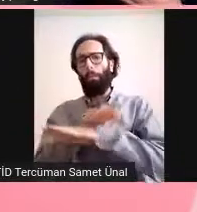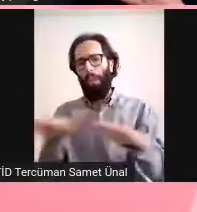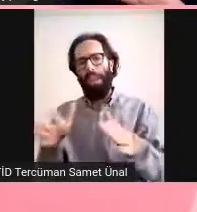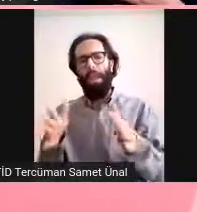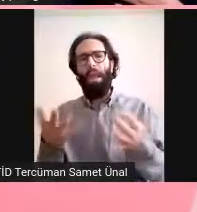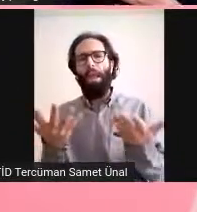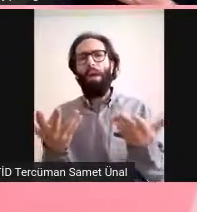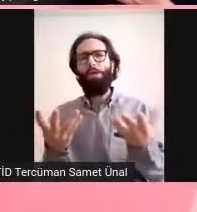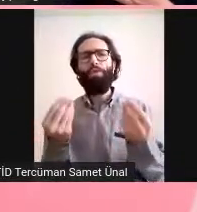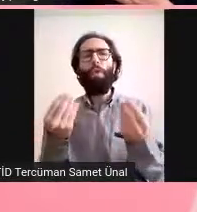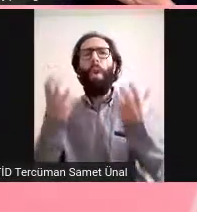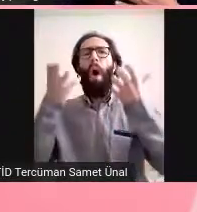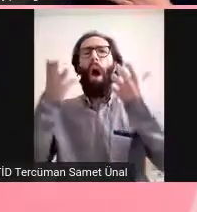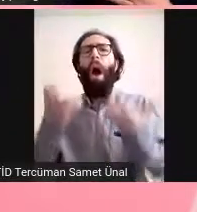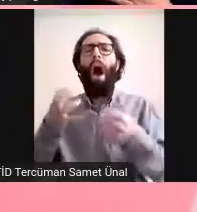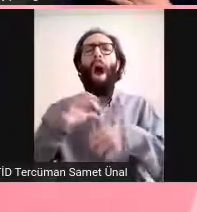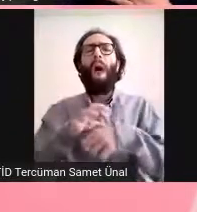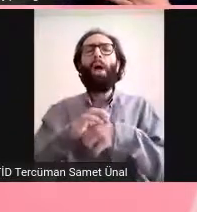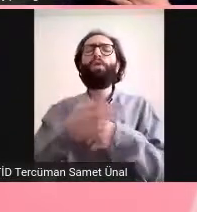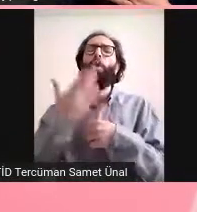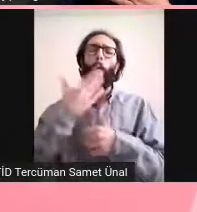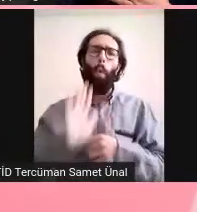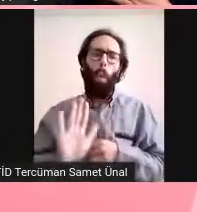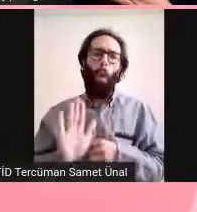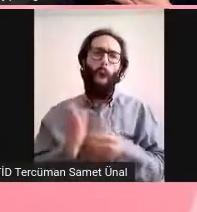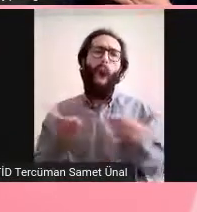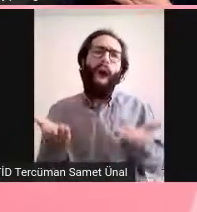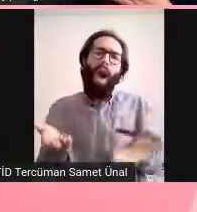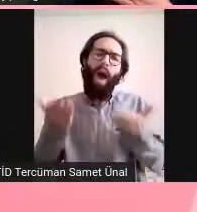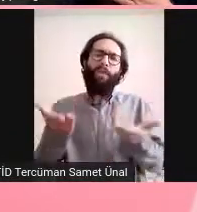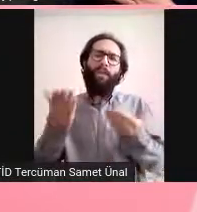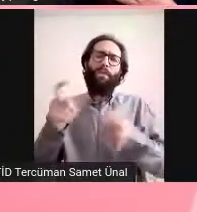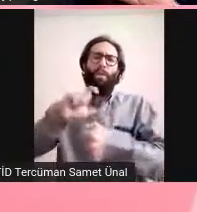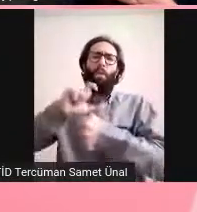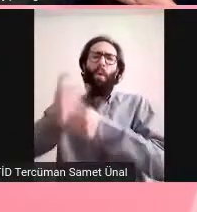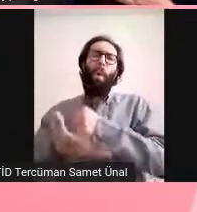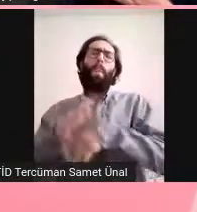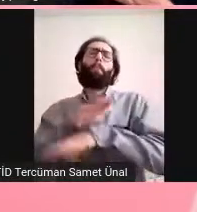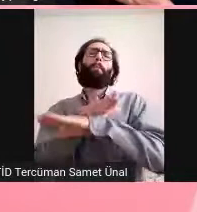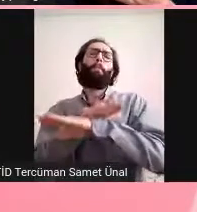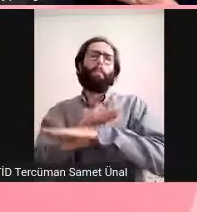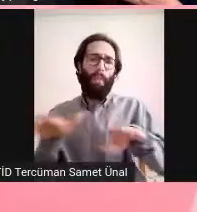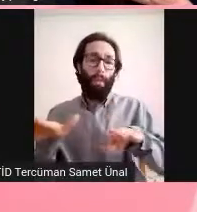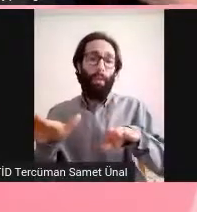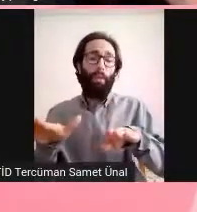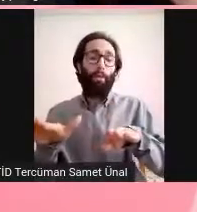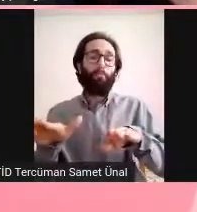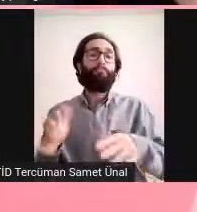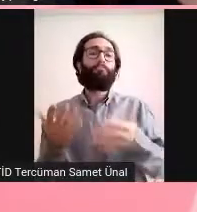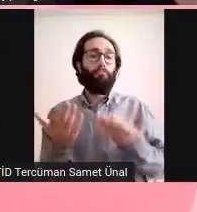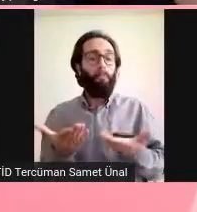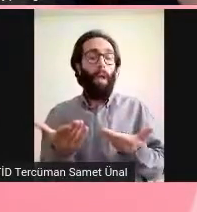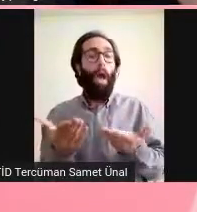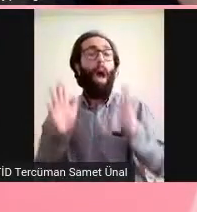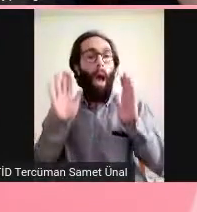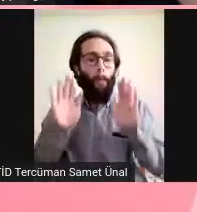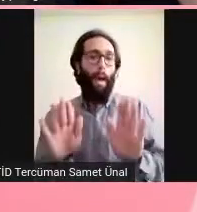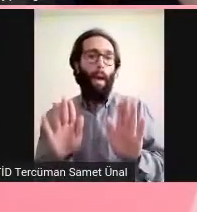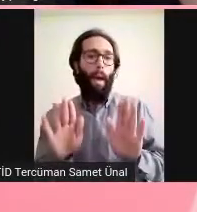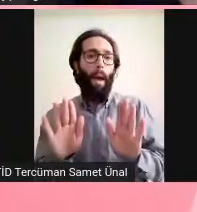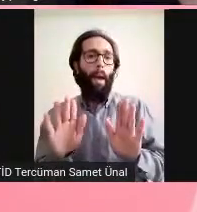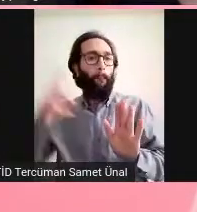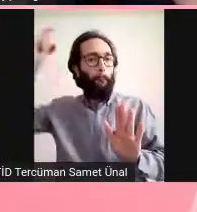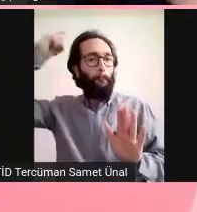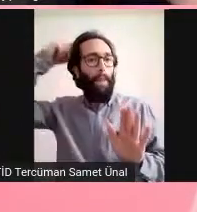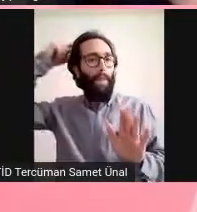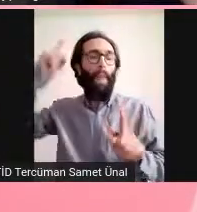Yani bu akciğerde olan nefesle ilgili olan sorunları geçirmiyor. Ama beyinde bazı